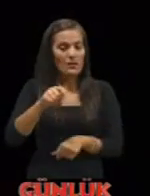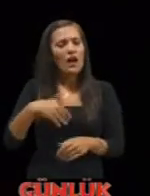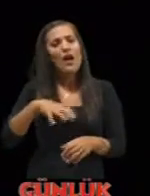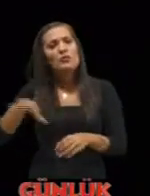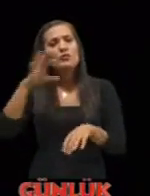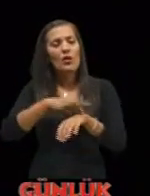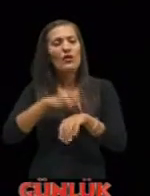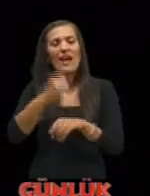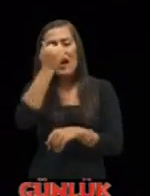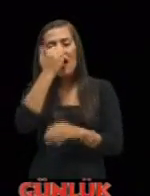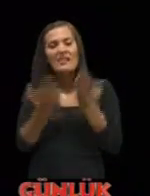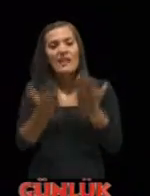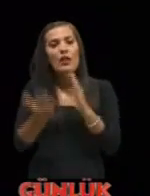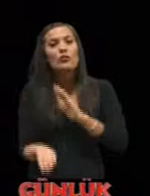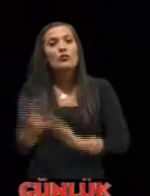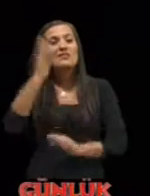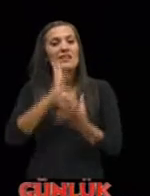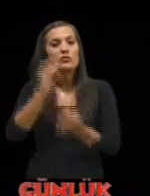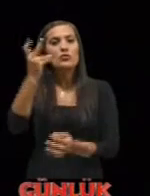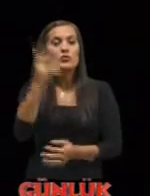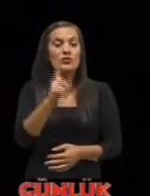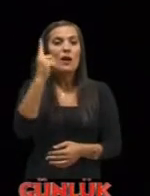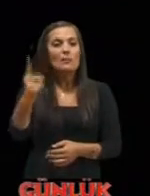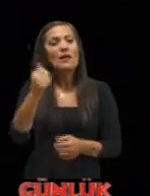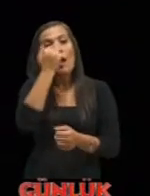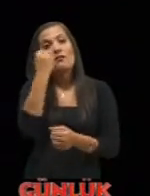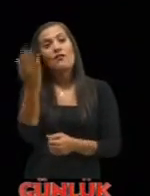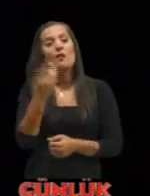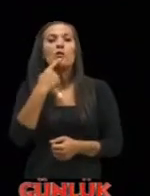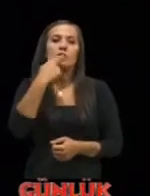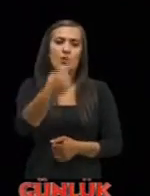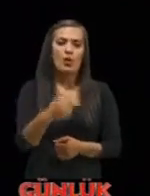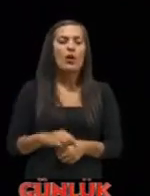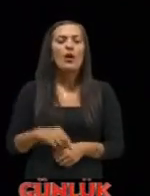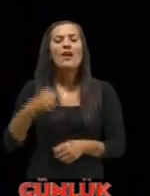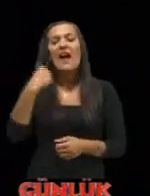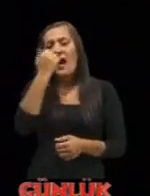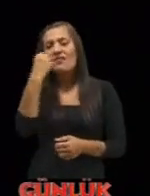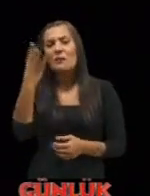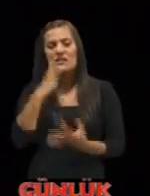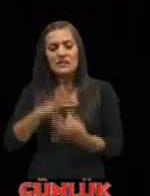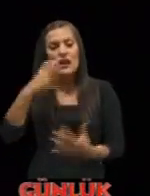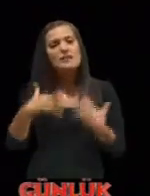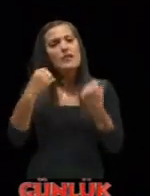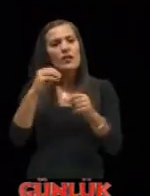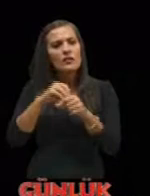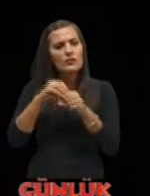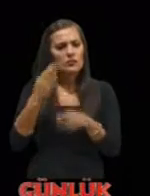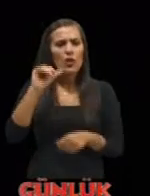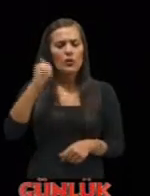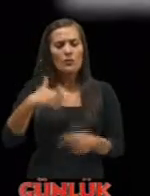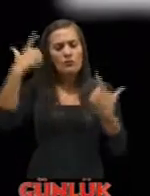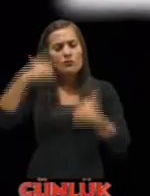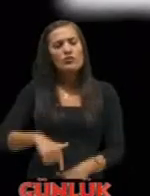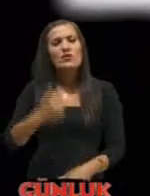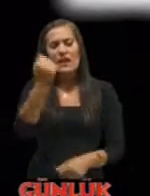doktorlar kan değeri yüksek kişilerin 3 ayda bir kan vermelerini öneriyor kan vermek insan sağlığı açısından da çok önemli vücuttaki